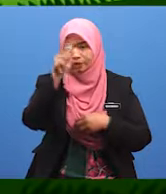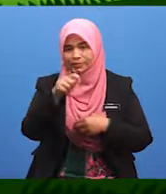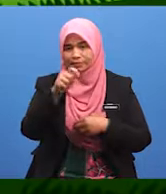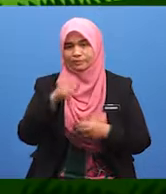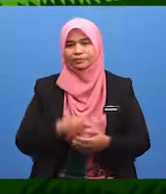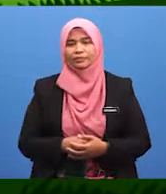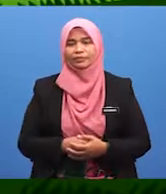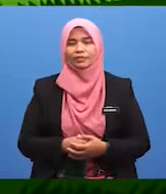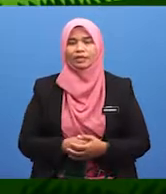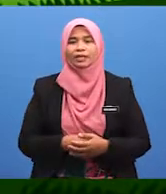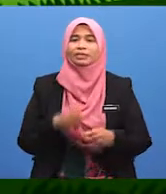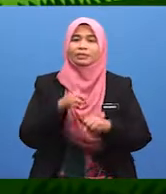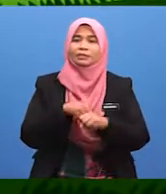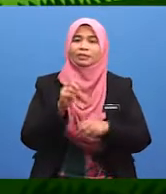bertanya,